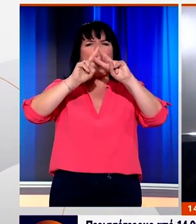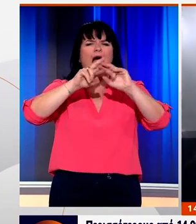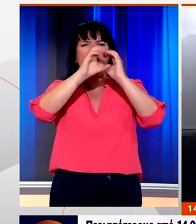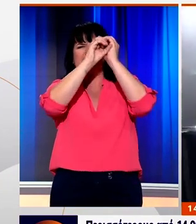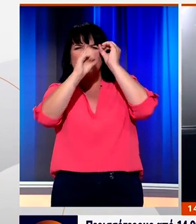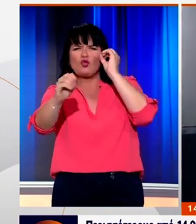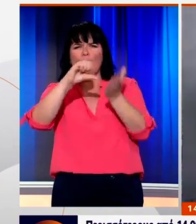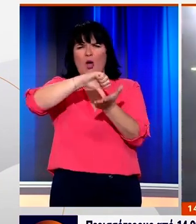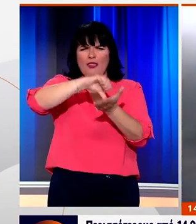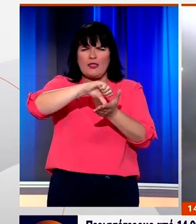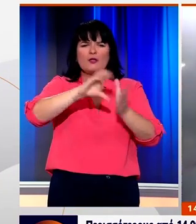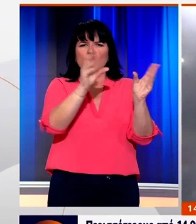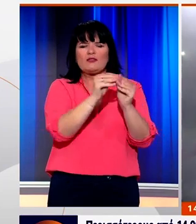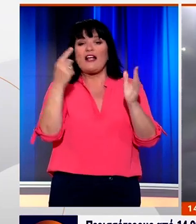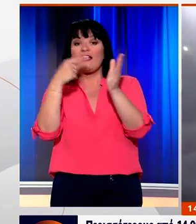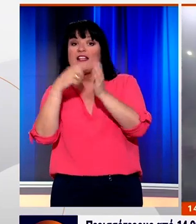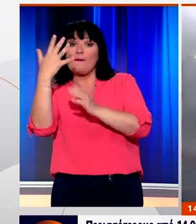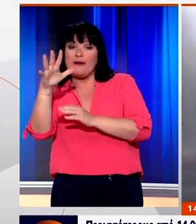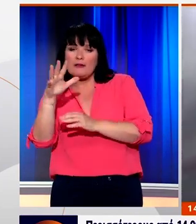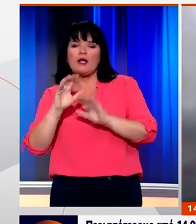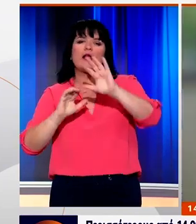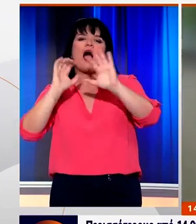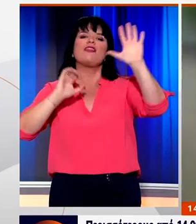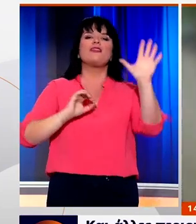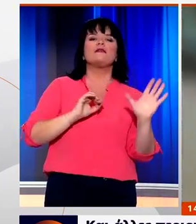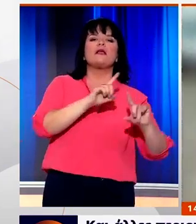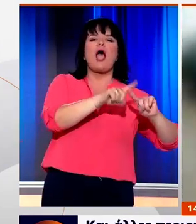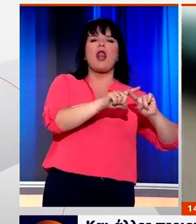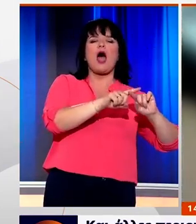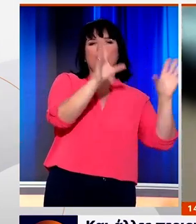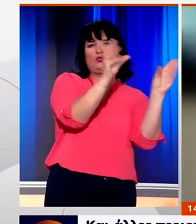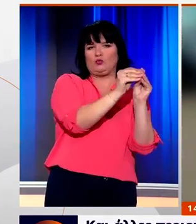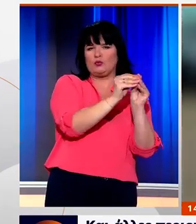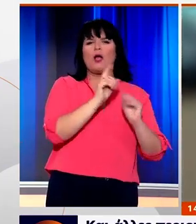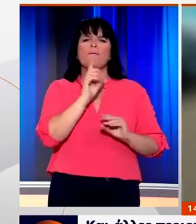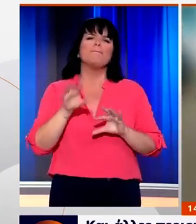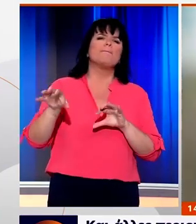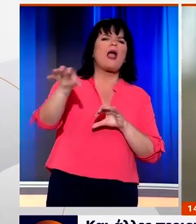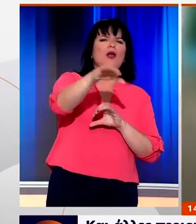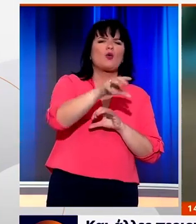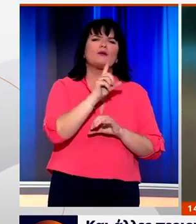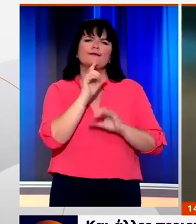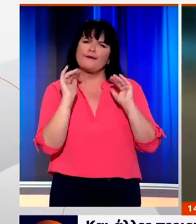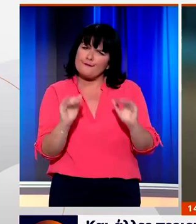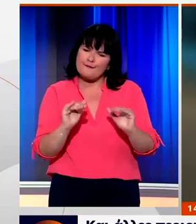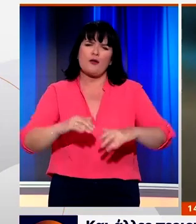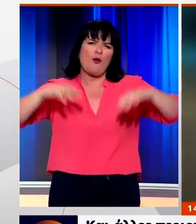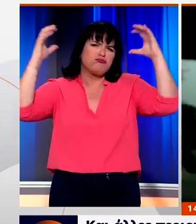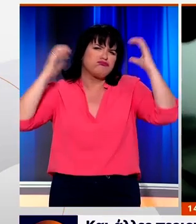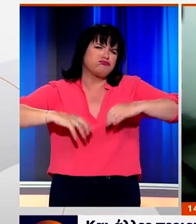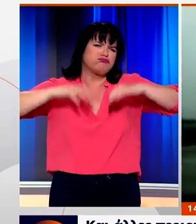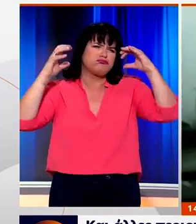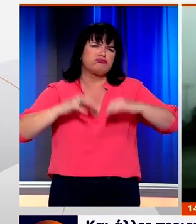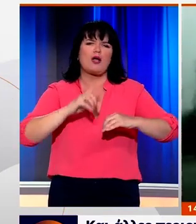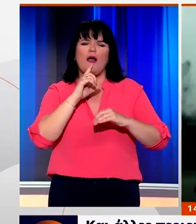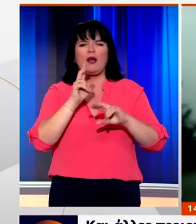Αστεροσκοπίου Αθηνών και πάνω από 1.500 στη Δυτική Ελλάδα. Και άλλες περιοχές της χώρας αναμένεται να πλήξει σήμερα ο Αντίνος